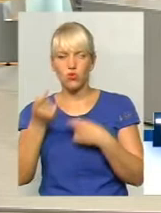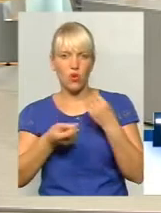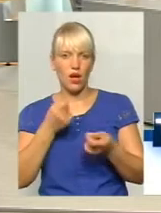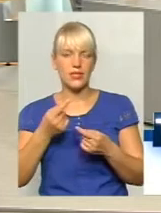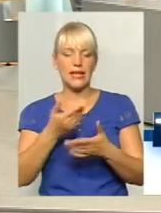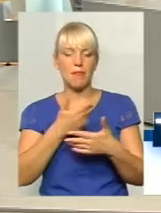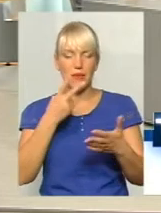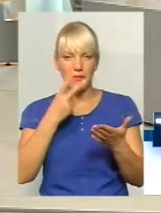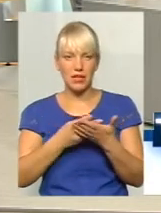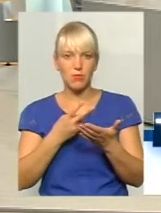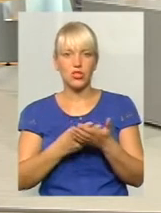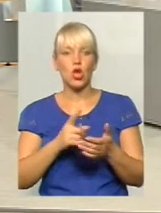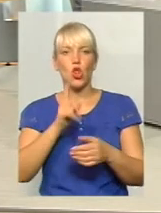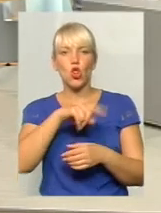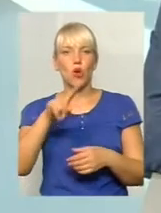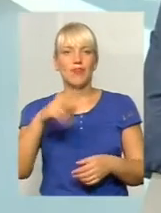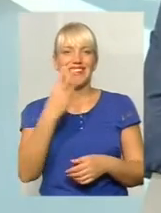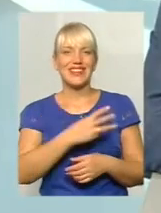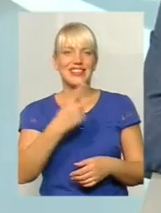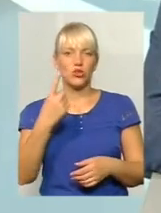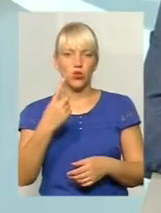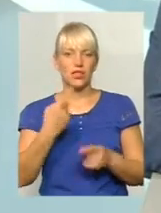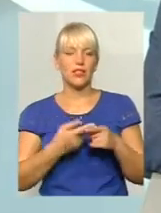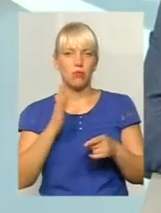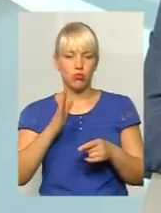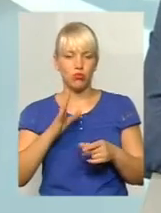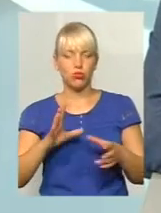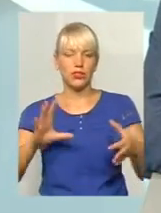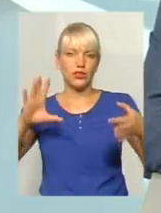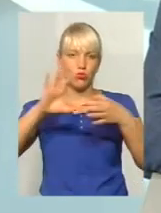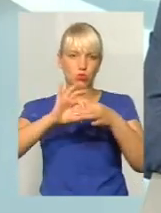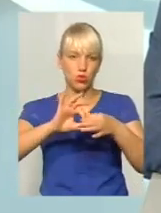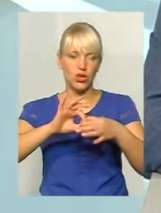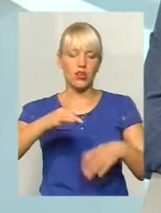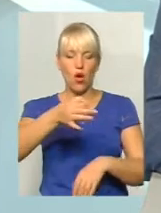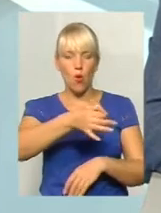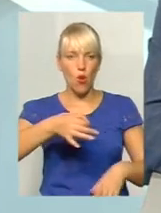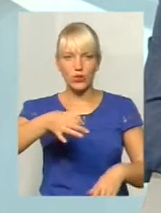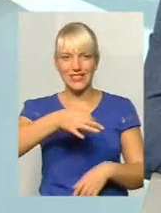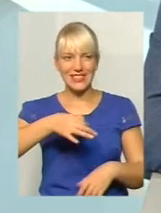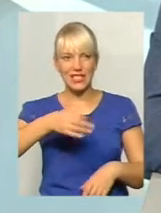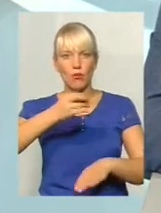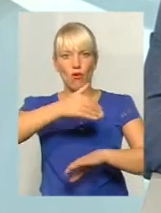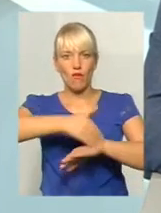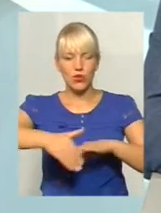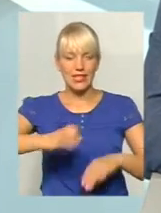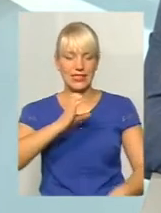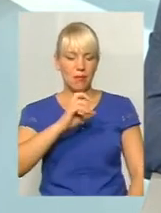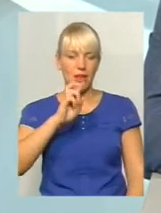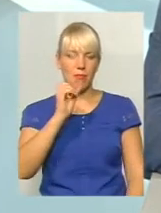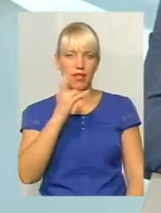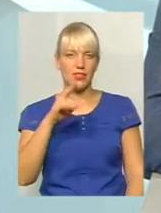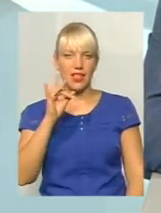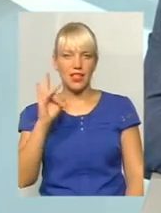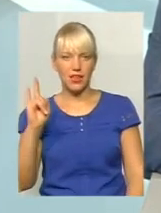новий автобусний маршрут номер 31. Він буде сполучати мікрорайон Озерна безпосередньо по вулиці Степана Бендера